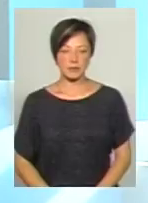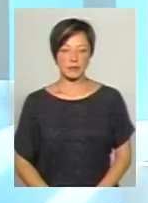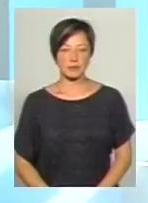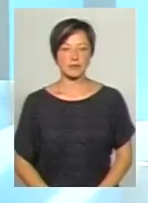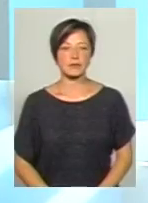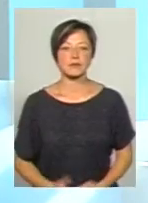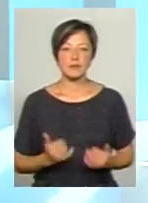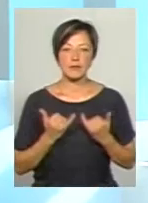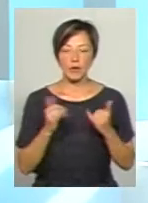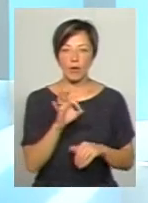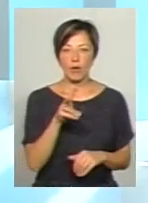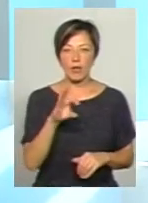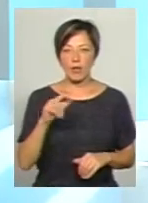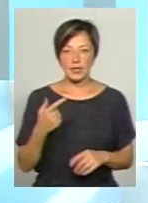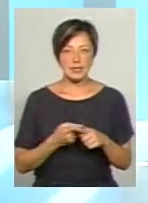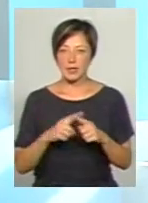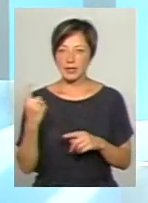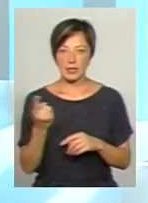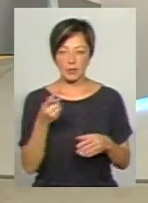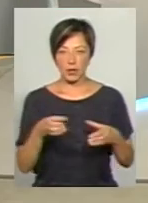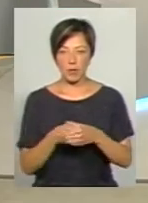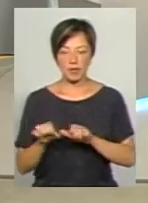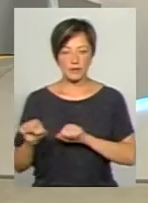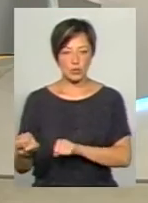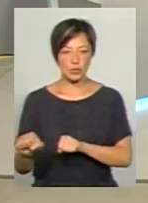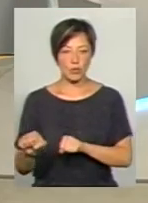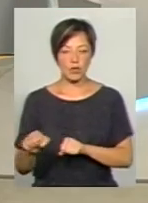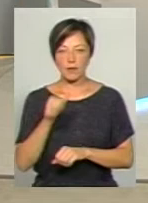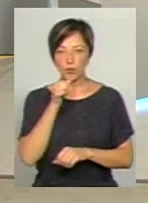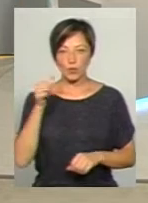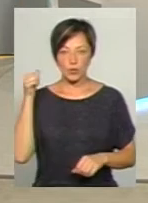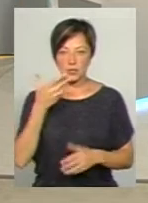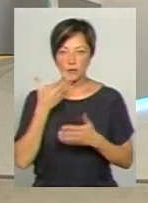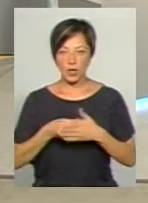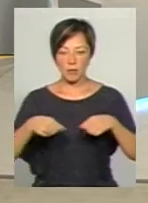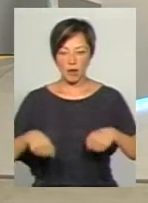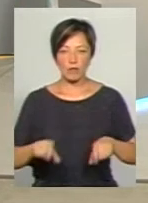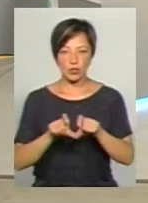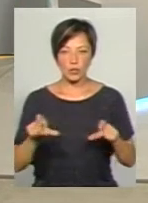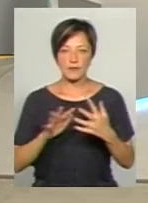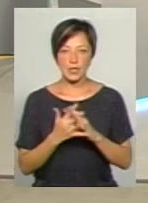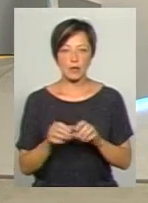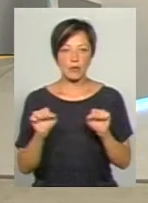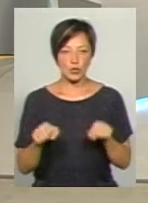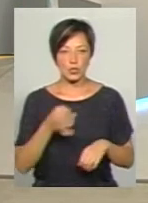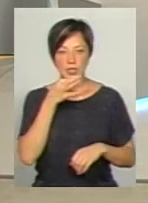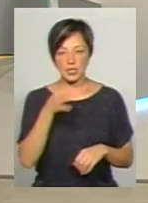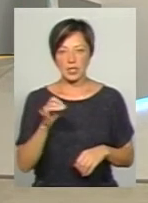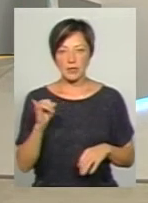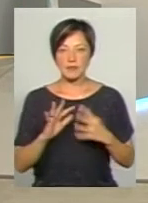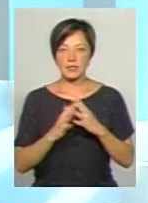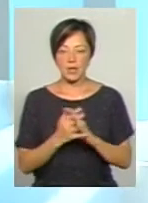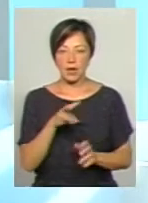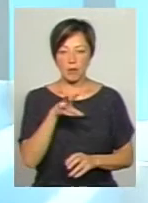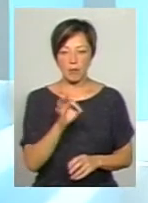Пане Олег, це не єдина громада, яка відстоювала у тому році своє право на школу у селі. Можна згадати і, що в селі